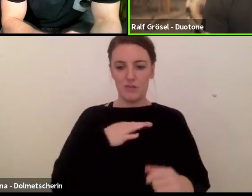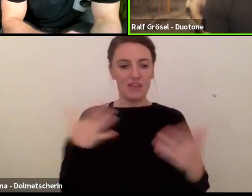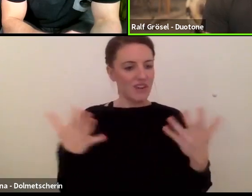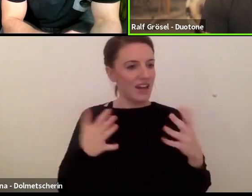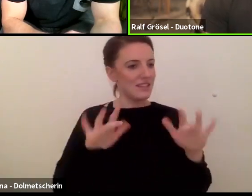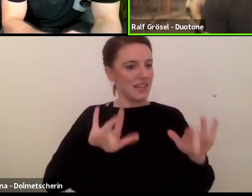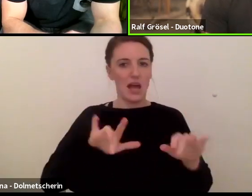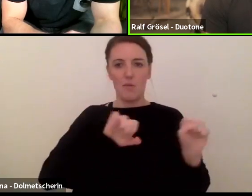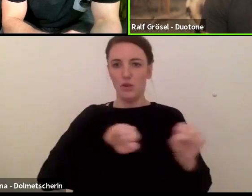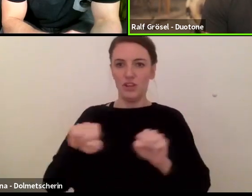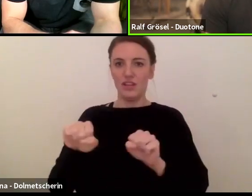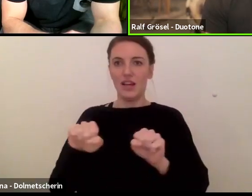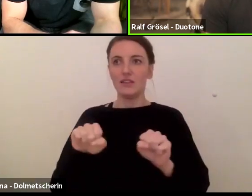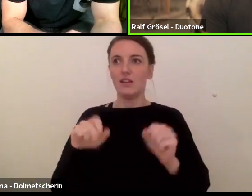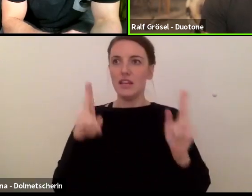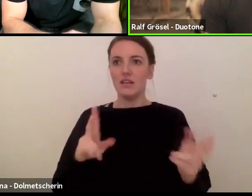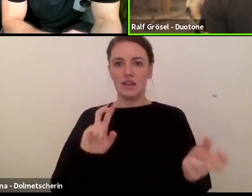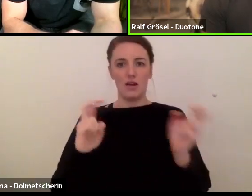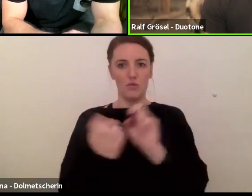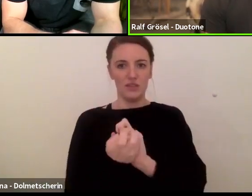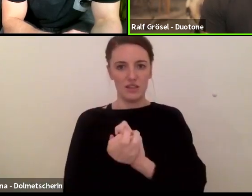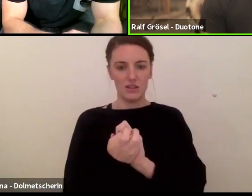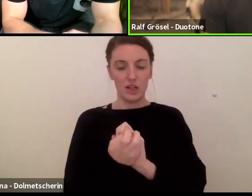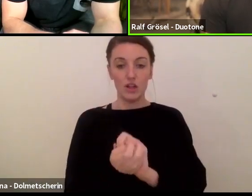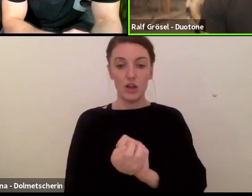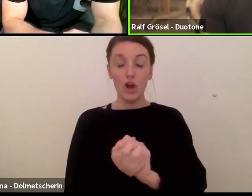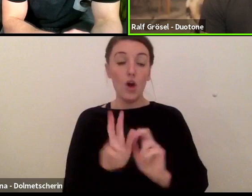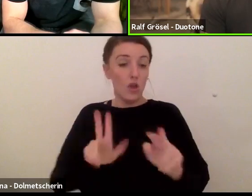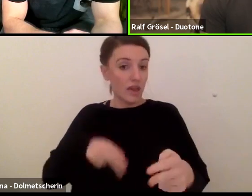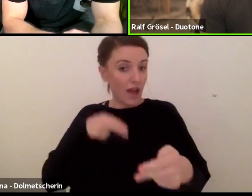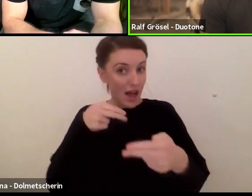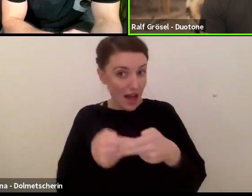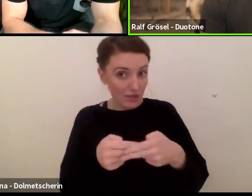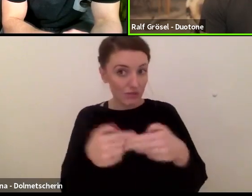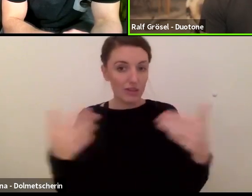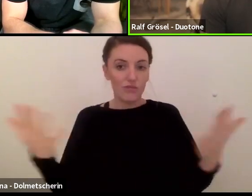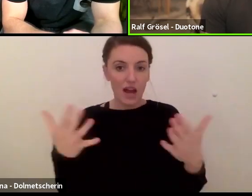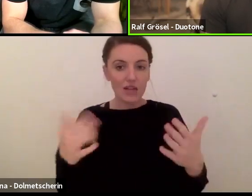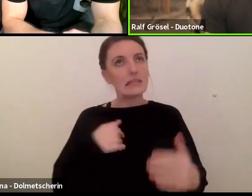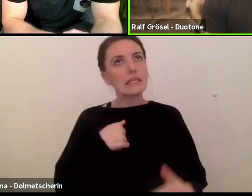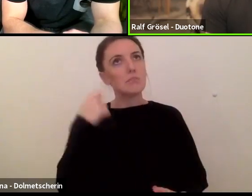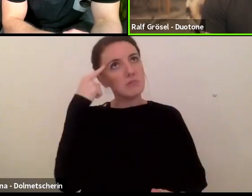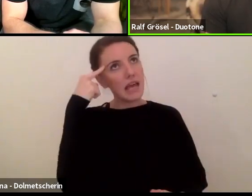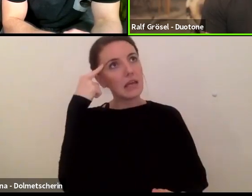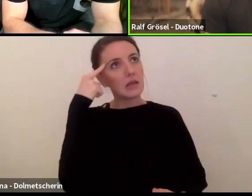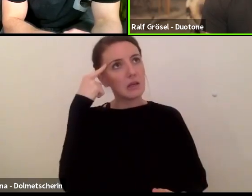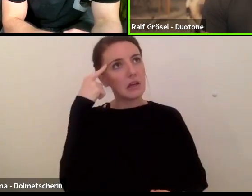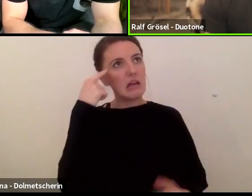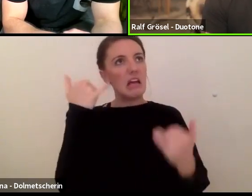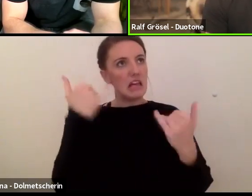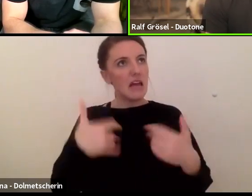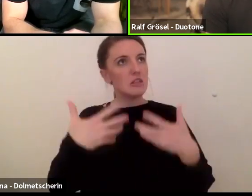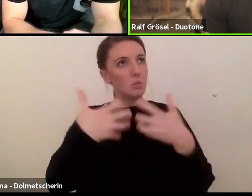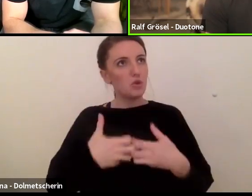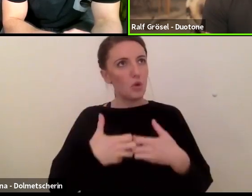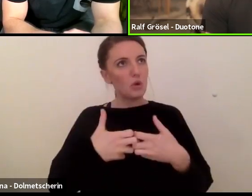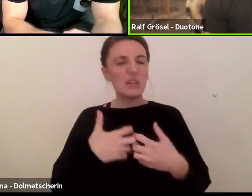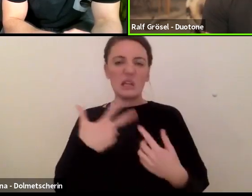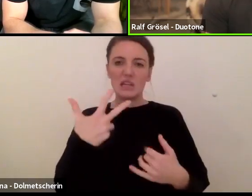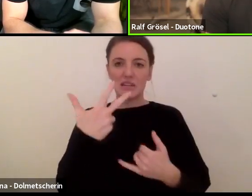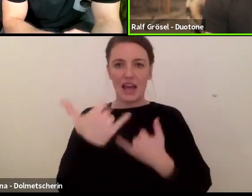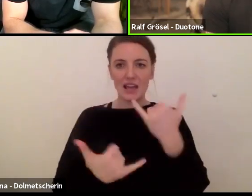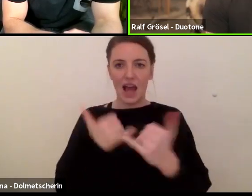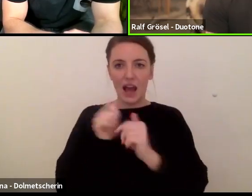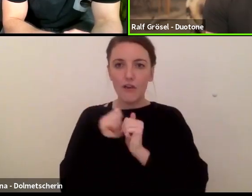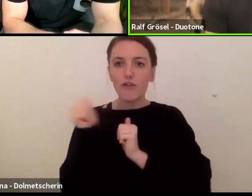wir sicherlich in der Lage, Produkte gedanklich drei Jahre voraus, auf jeden Fall. Also das ist sicherlich eine Zahl, wo ich